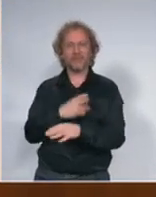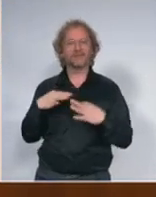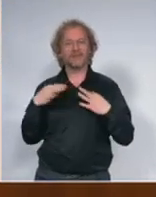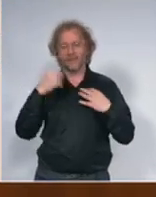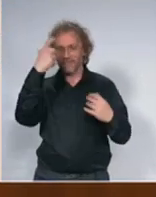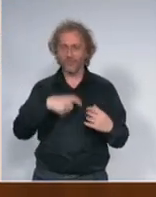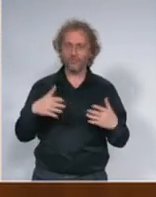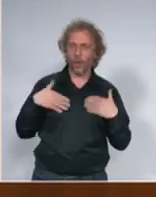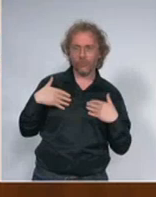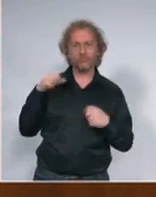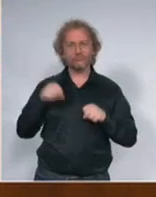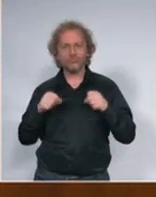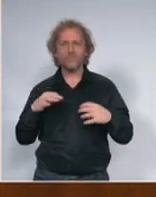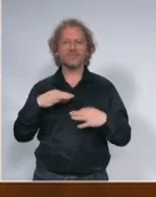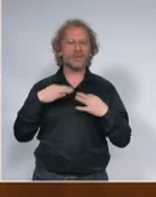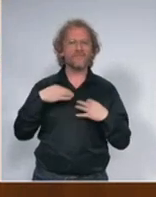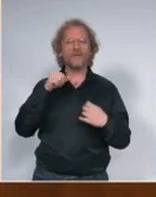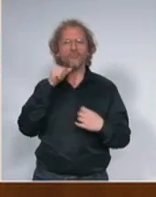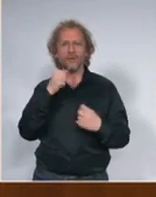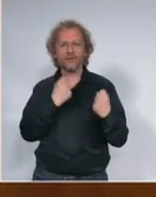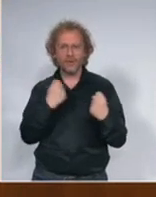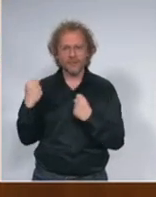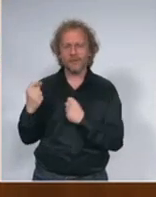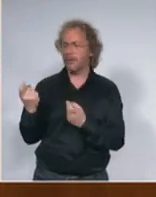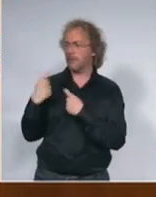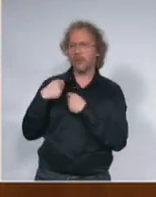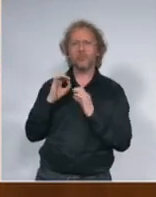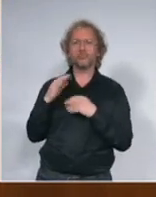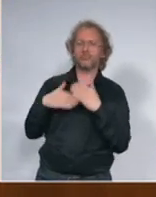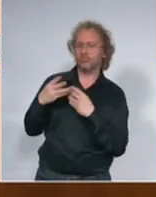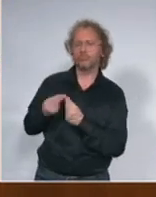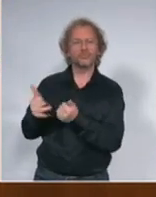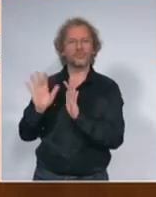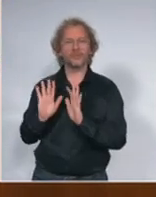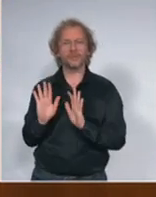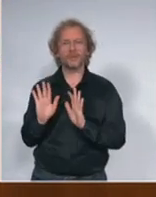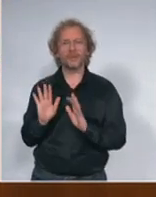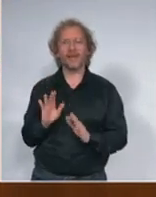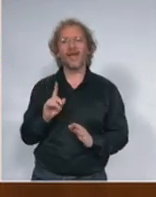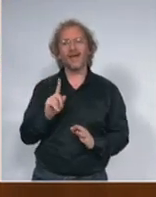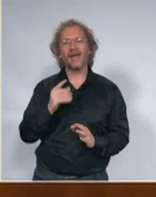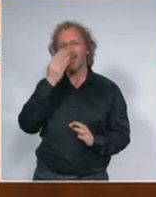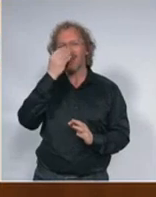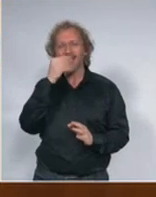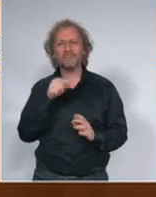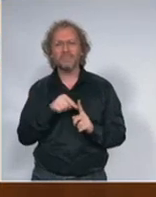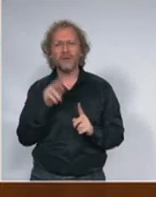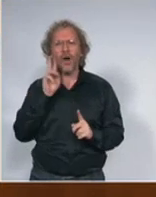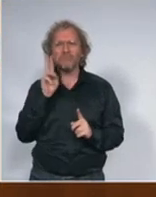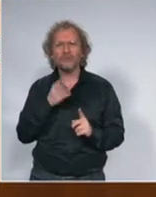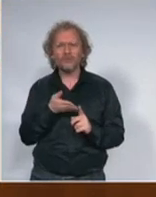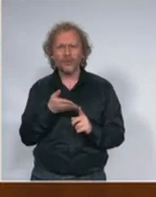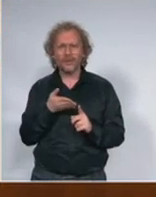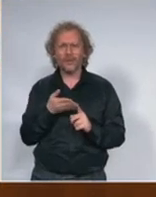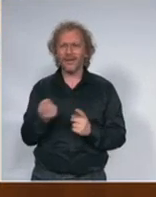zdravi to je to je suština nama su od gripa umirali i sa 24 godine ali